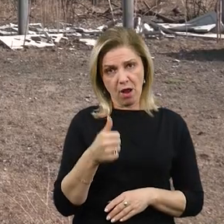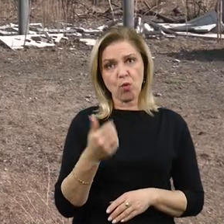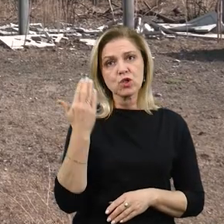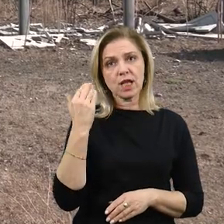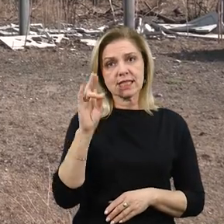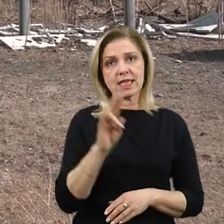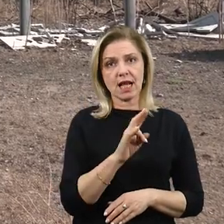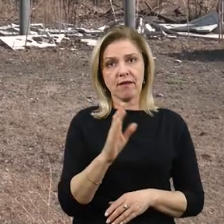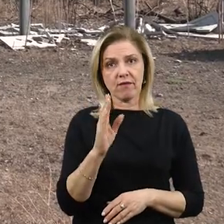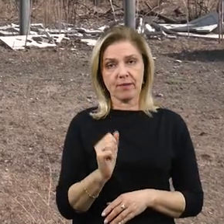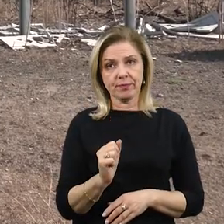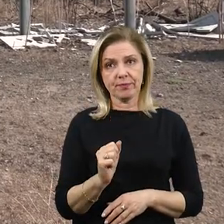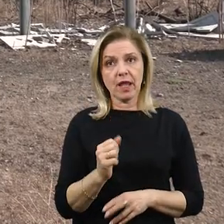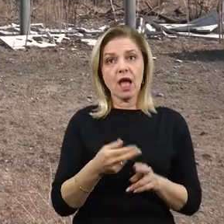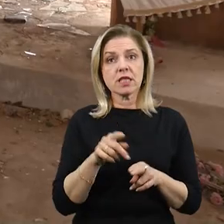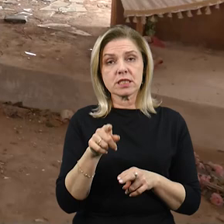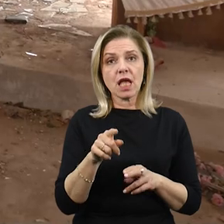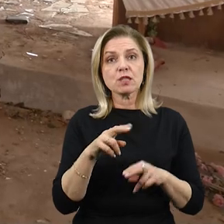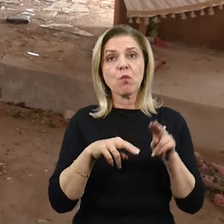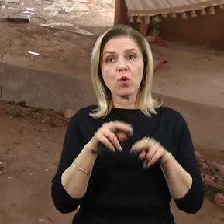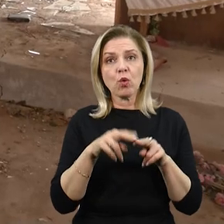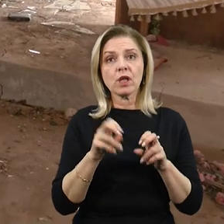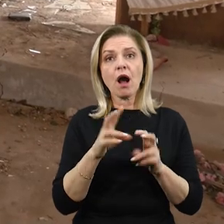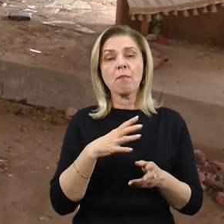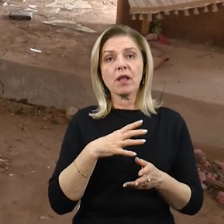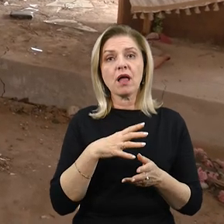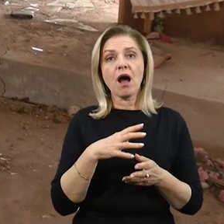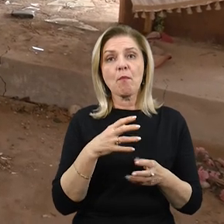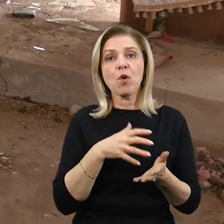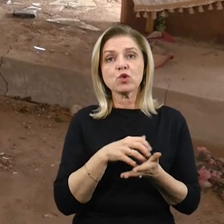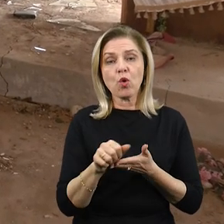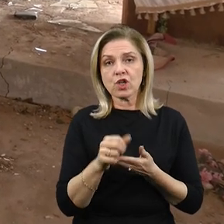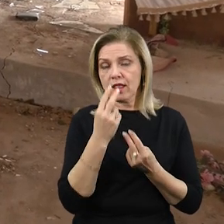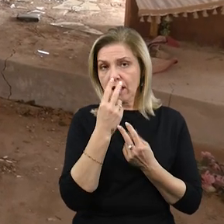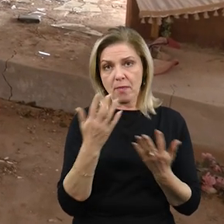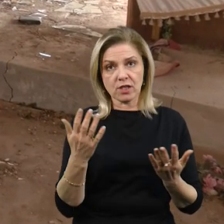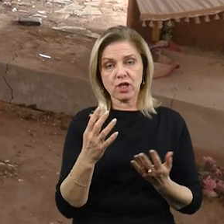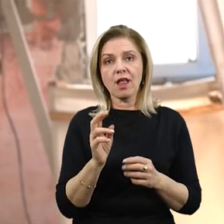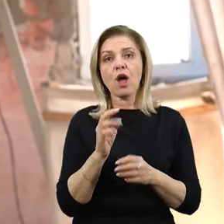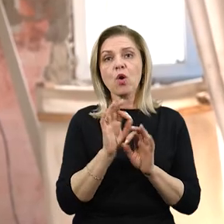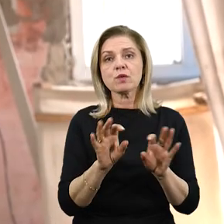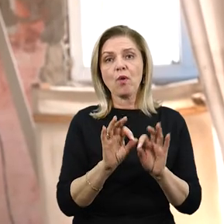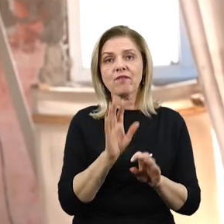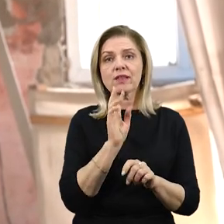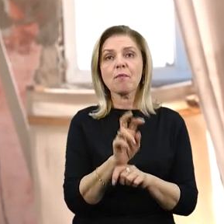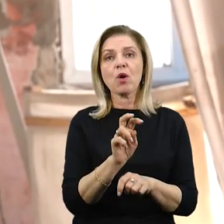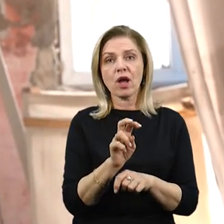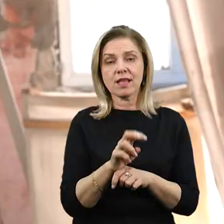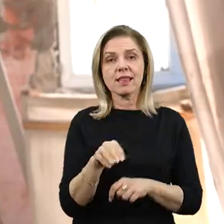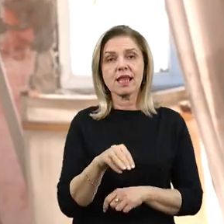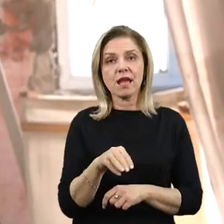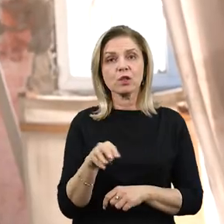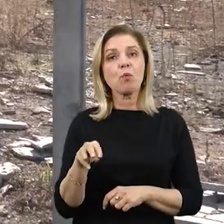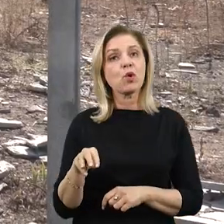Як культова споруда була пошкоджена, не бачила, оскільки виїжджала, розповідає прихожанка Тетяна Муравинець. Каже, свою